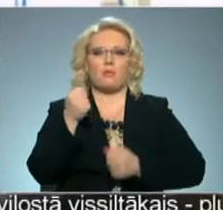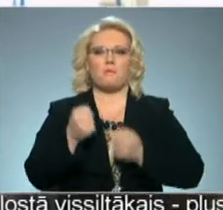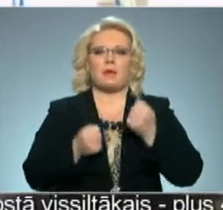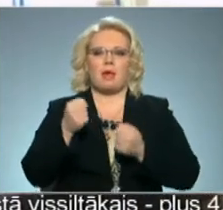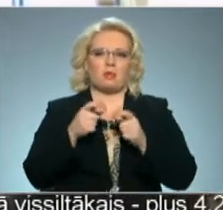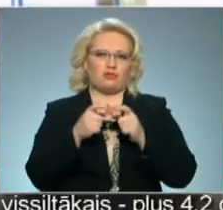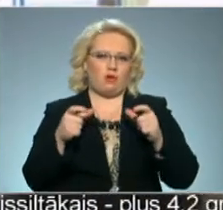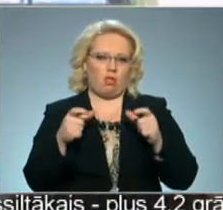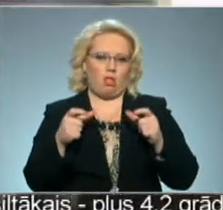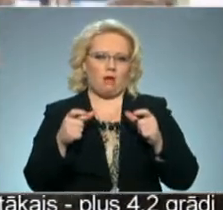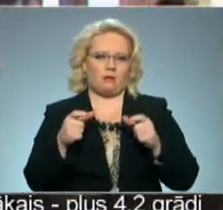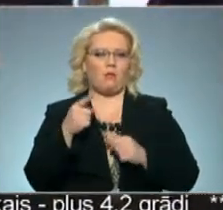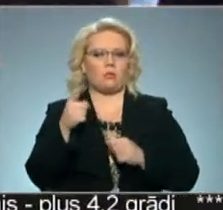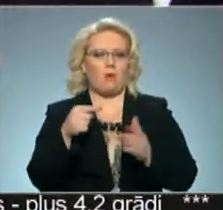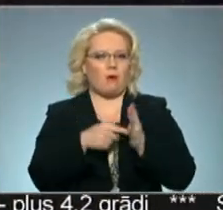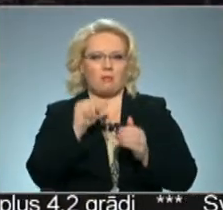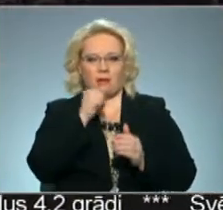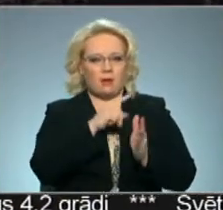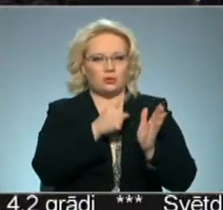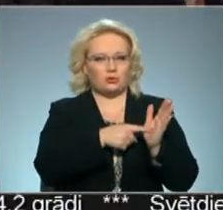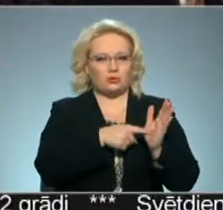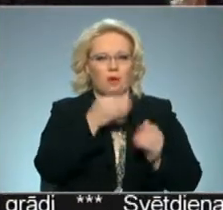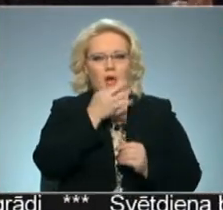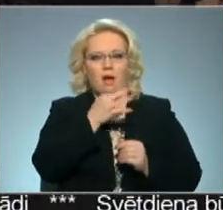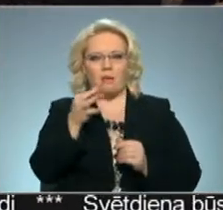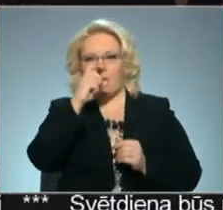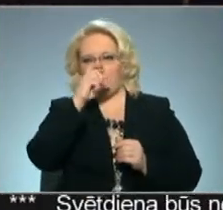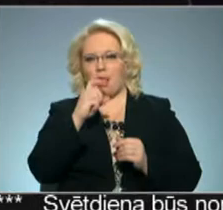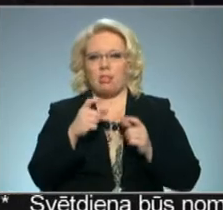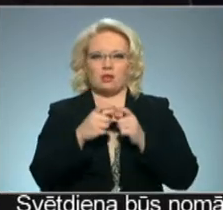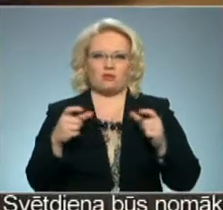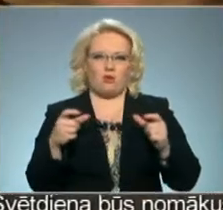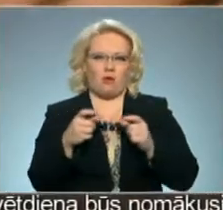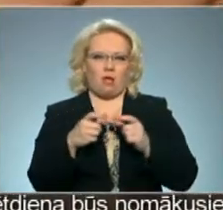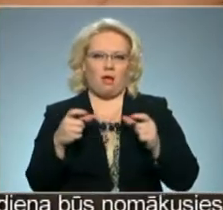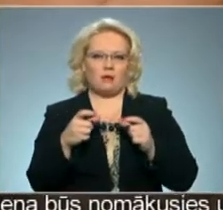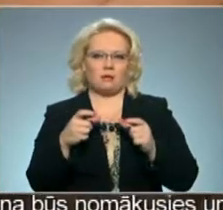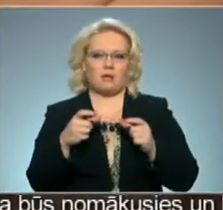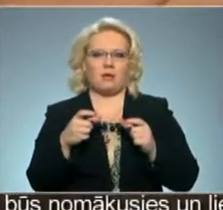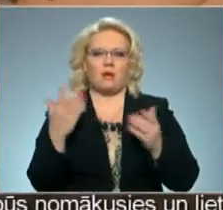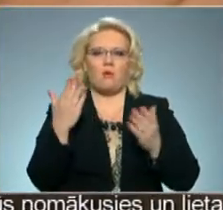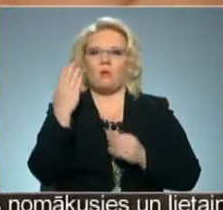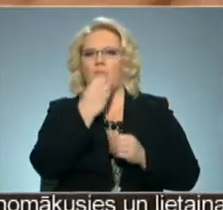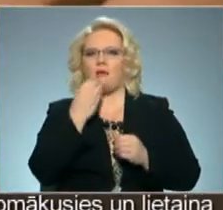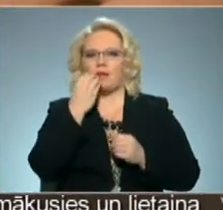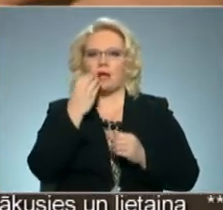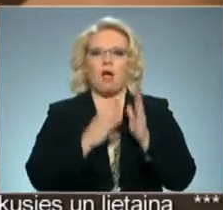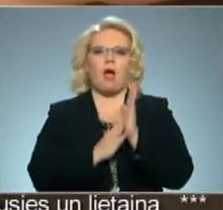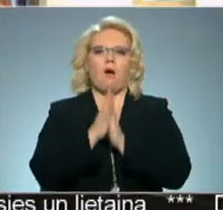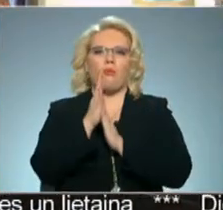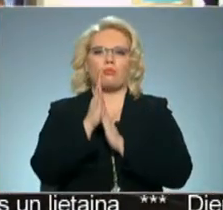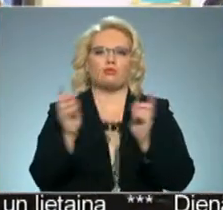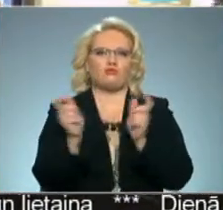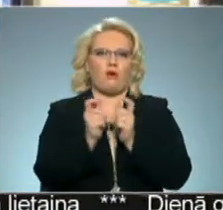šokolāde. Un tev kādi garšo? Melnā šokolāde. Kaut kur Āfrikā aug šokolāde.